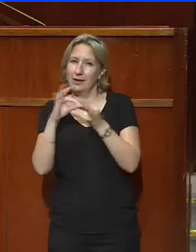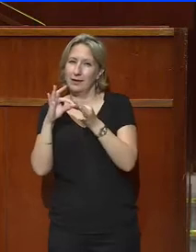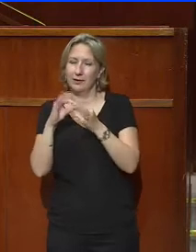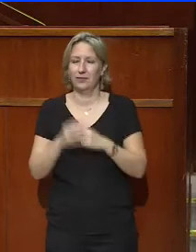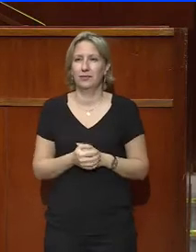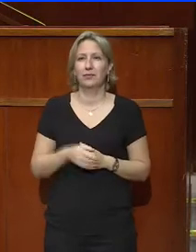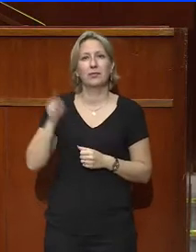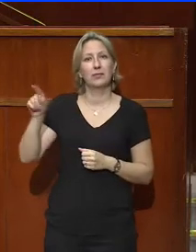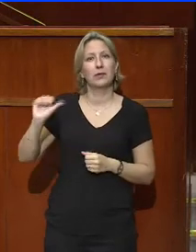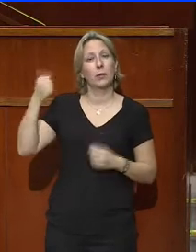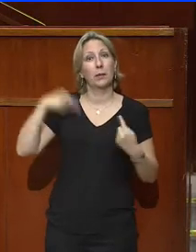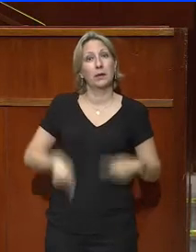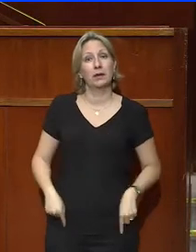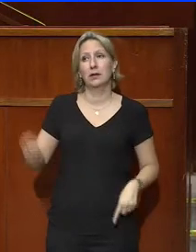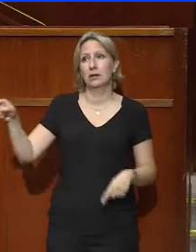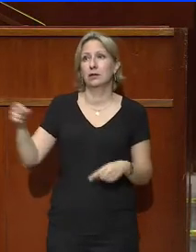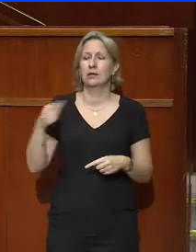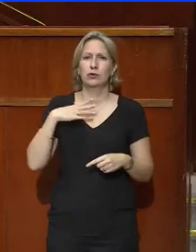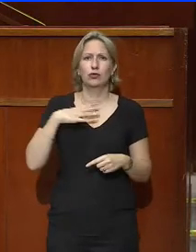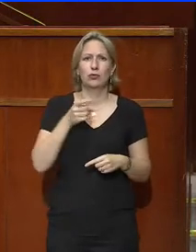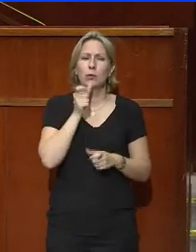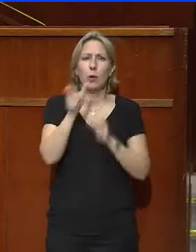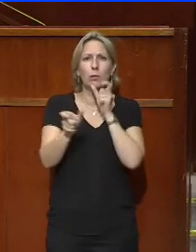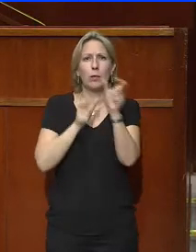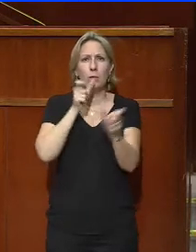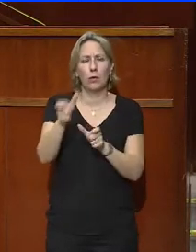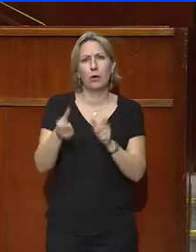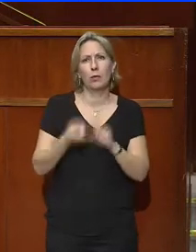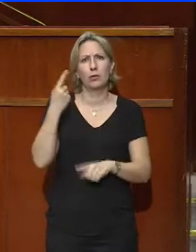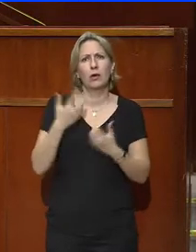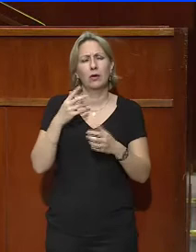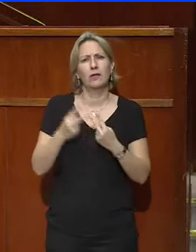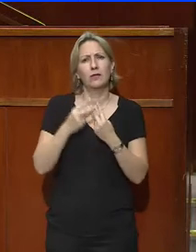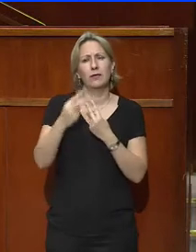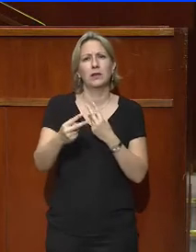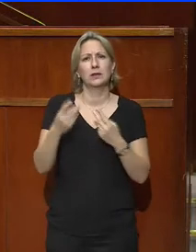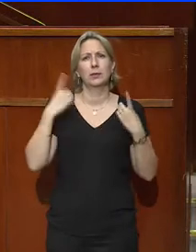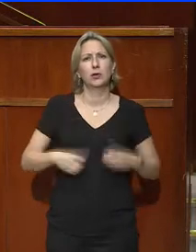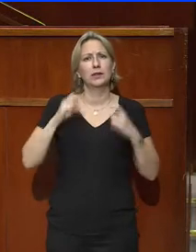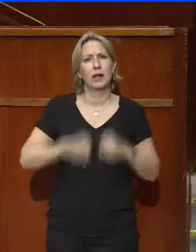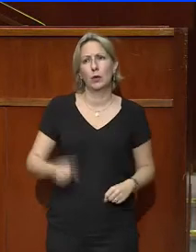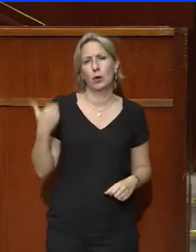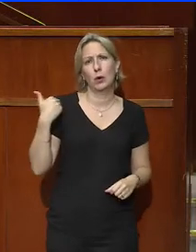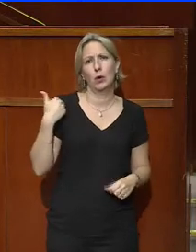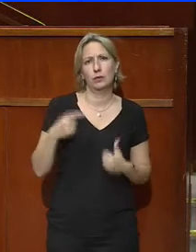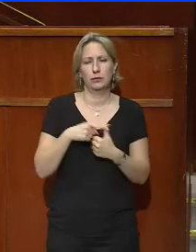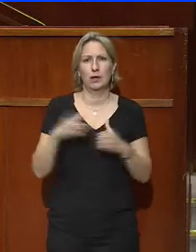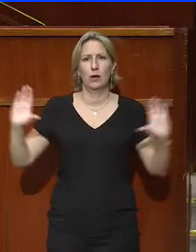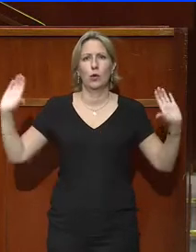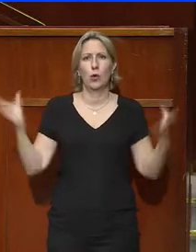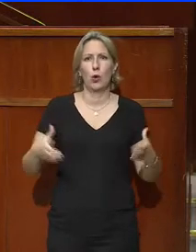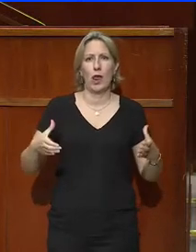ministre, utilisé devant les parlementaires trois mots qui ont retenu mon attention. Ces trois mots sont la collégialité,